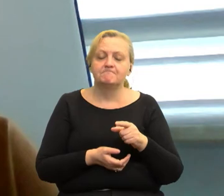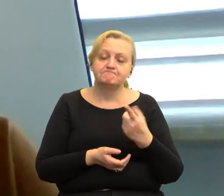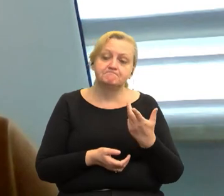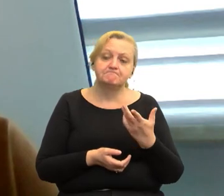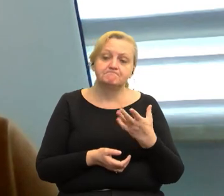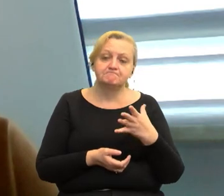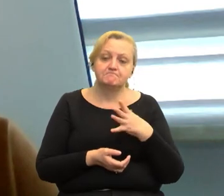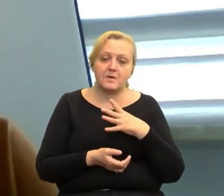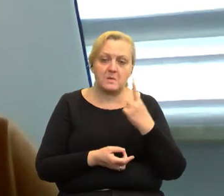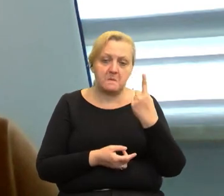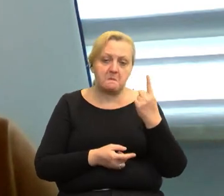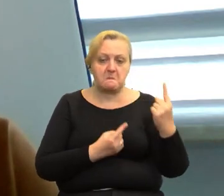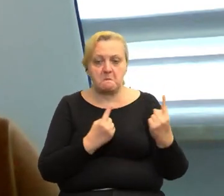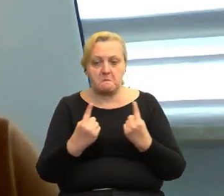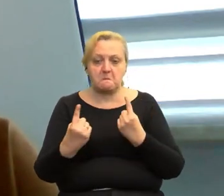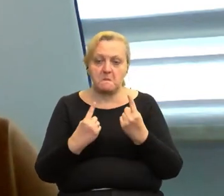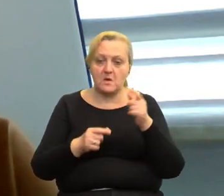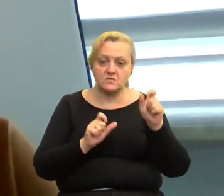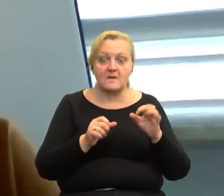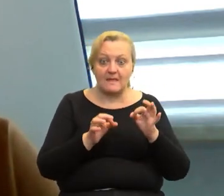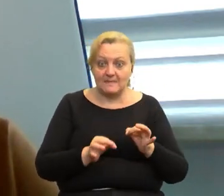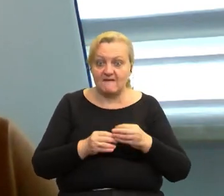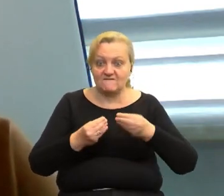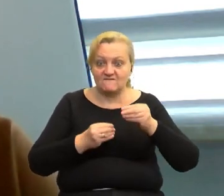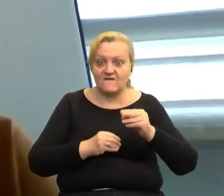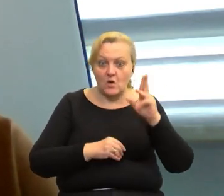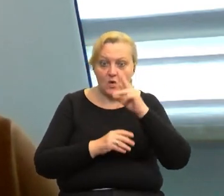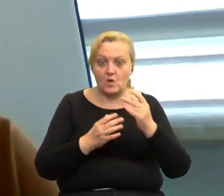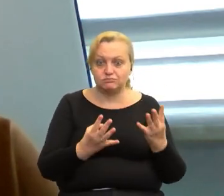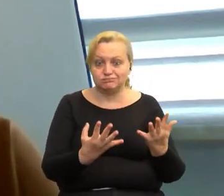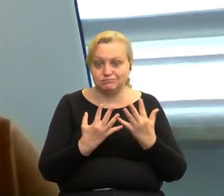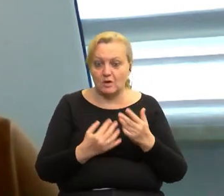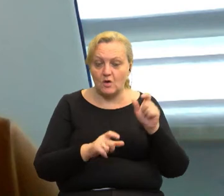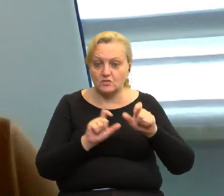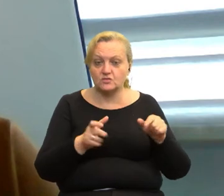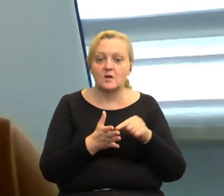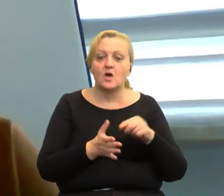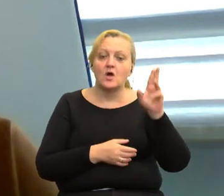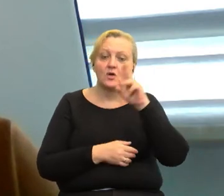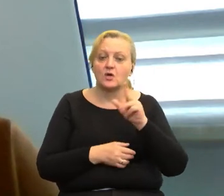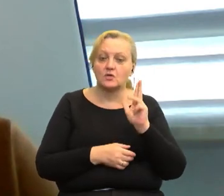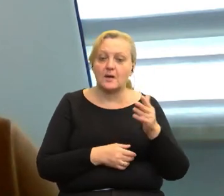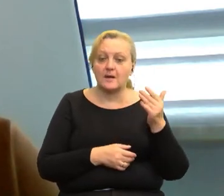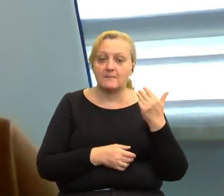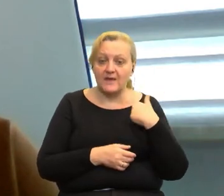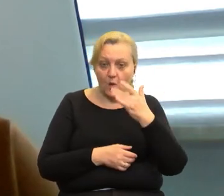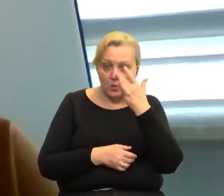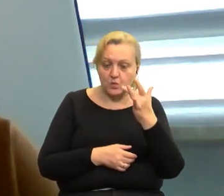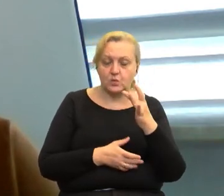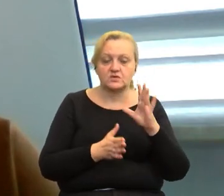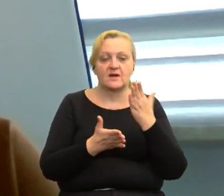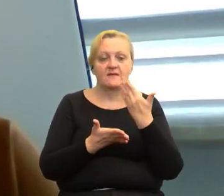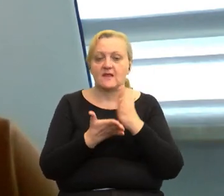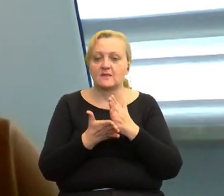początkowo pojedyncze osoby, rodzice, a w tej chwili już jest tych osób coraz więcej. Rodzice z Białorusi, bo nie tylko z miasta